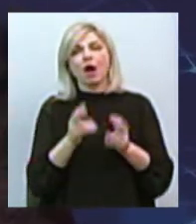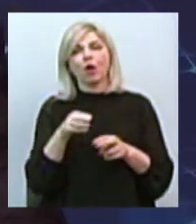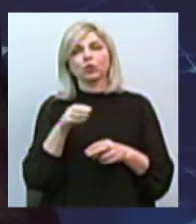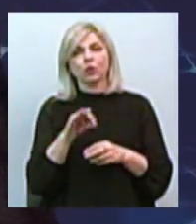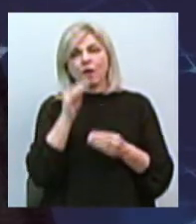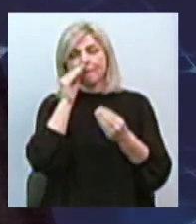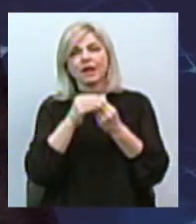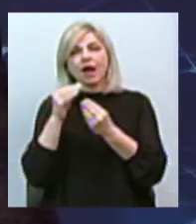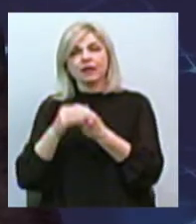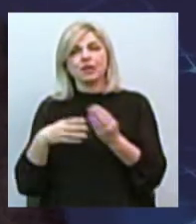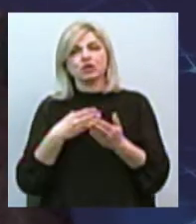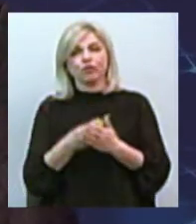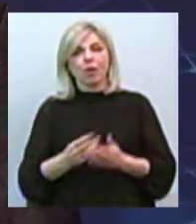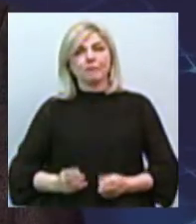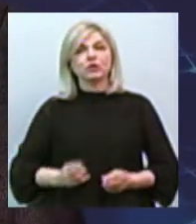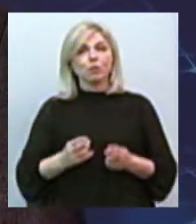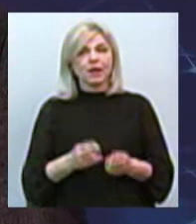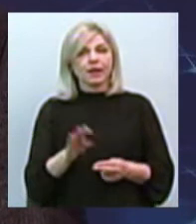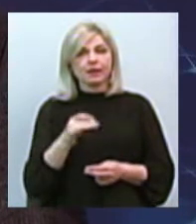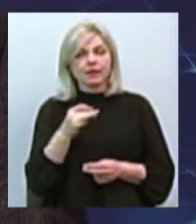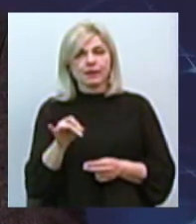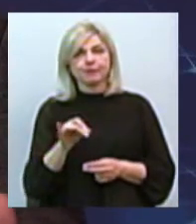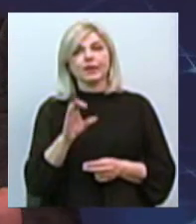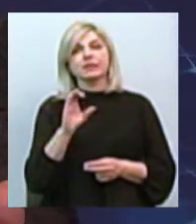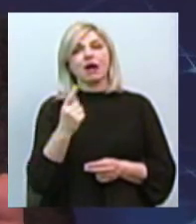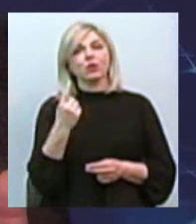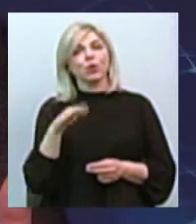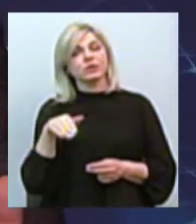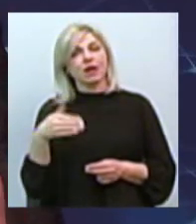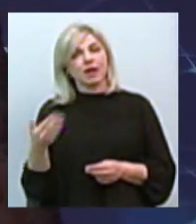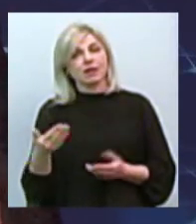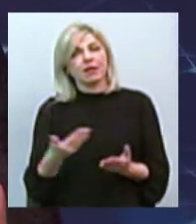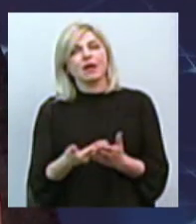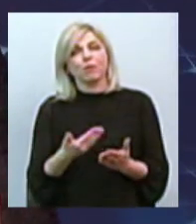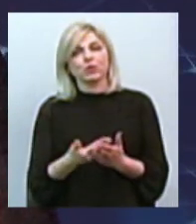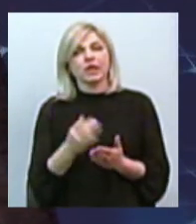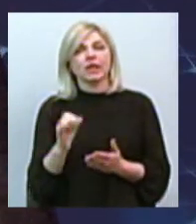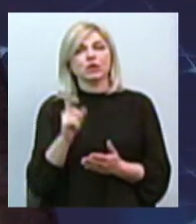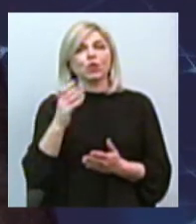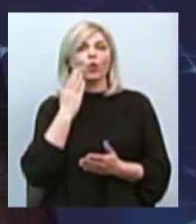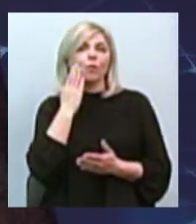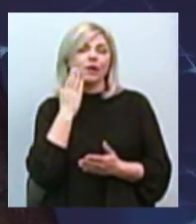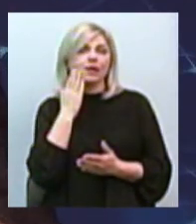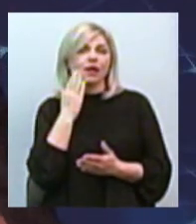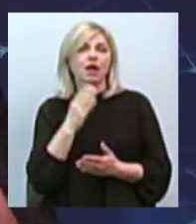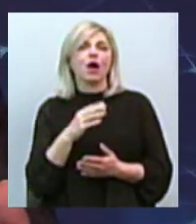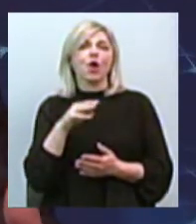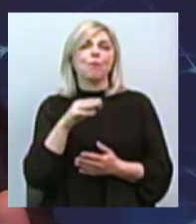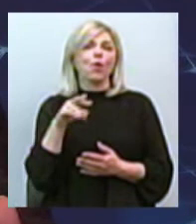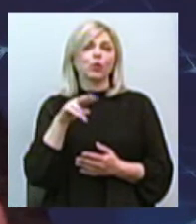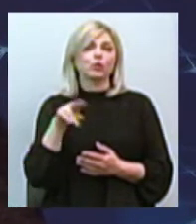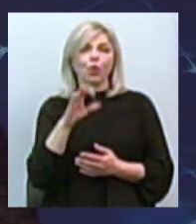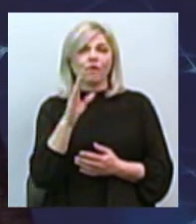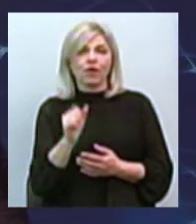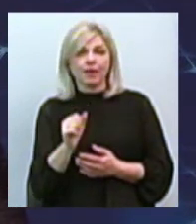сліди своїх притуплень. І вони, з однією, вони, допустим, з Румыниї, з Молдови, вони